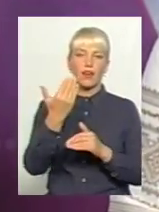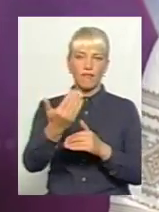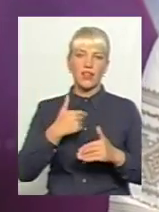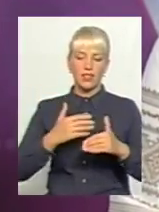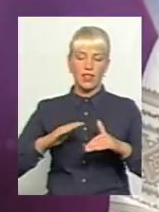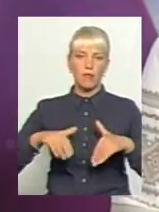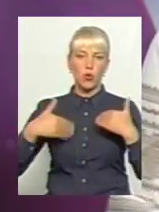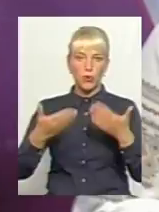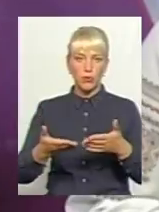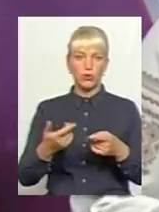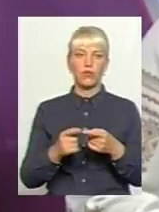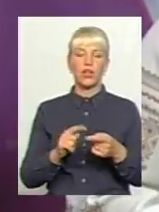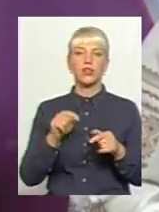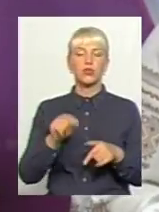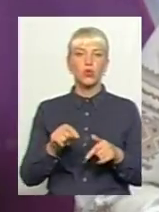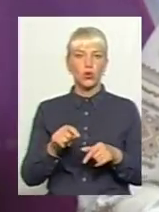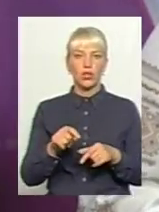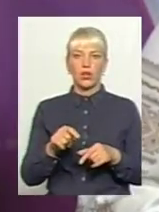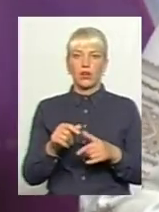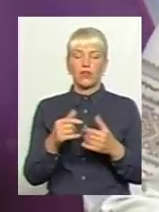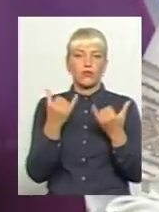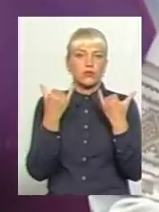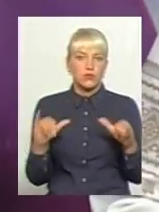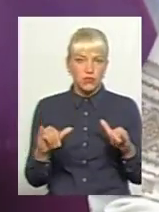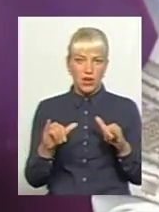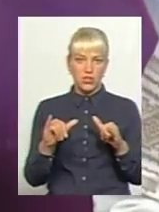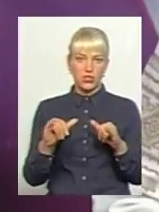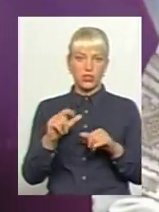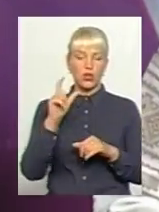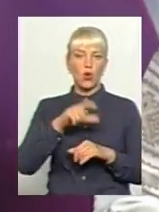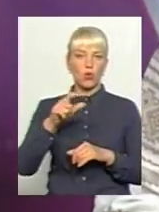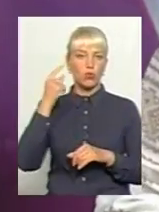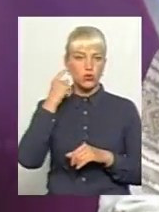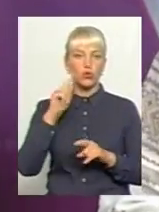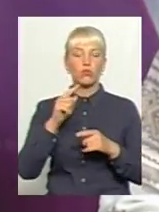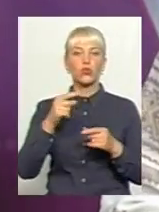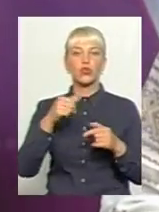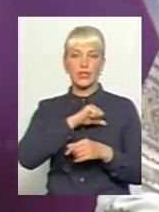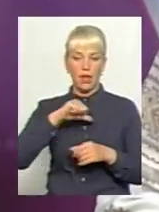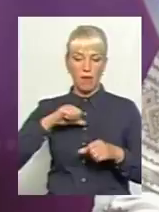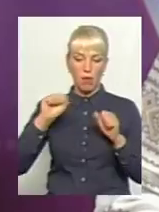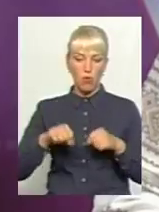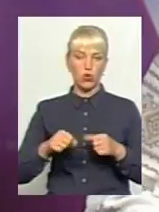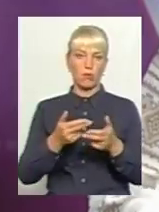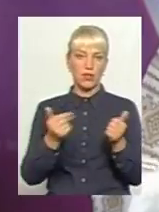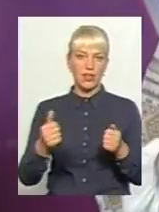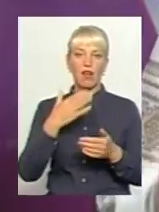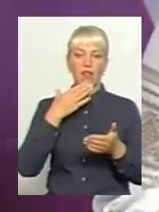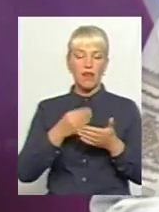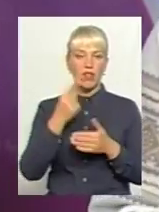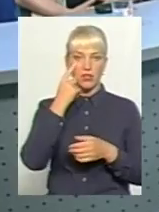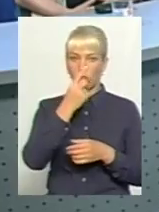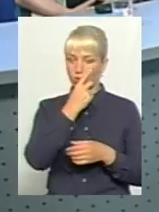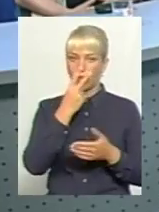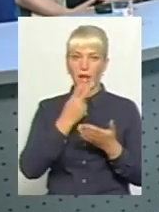апелюють і дуже вражені почутим. Тому що можу сама вам підтвердити на власні очі. Бачила, яка ситуація у